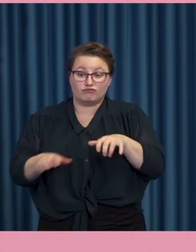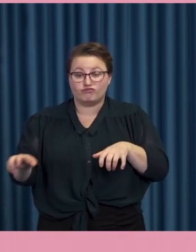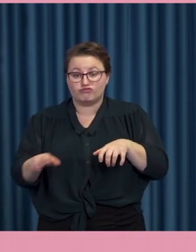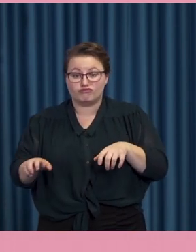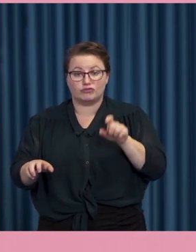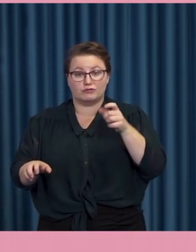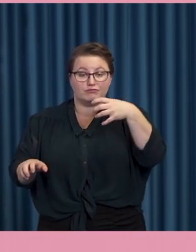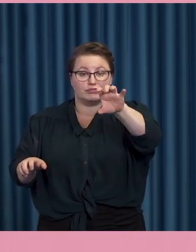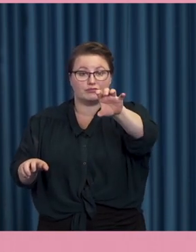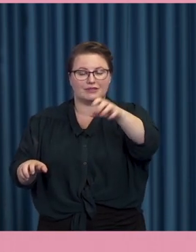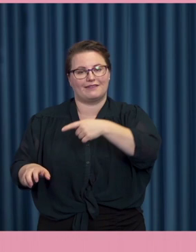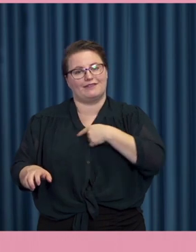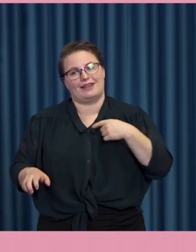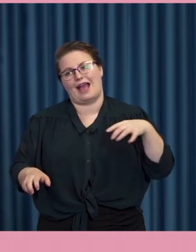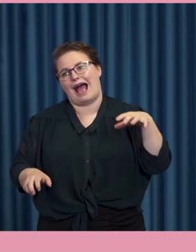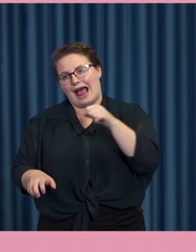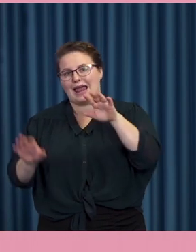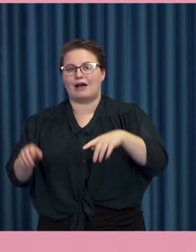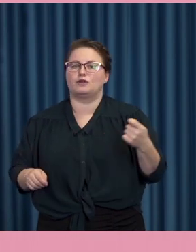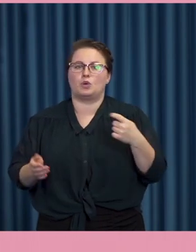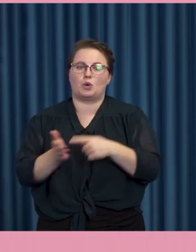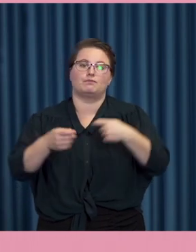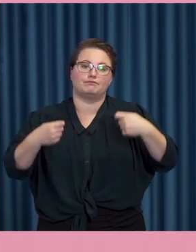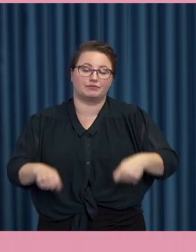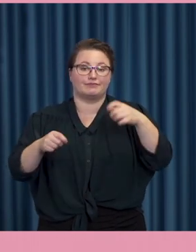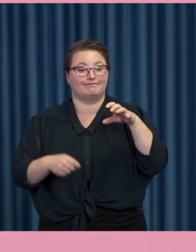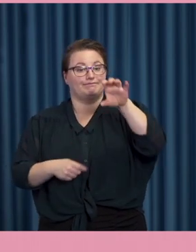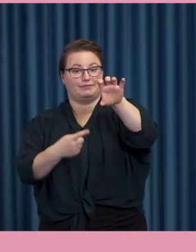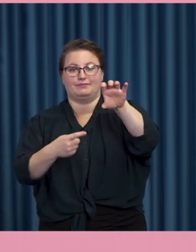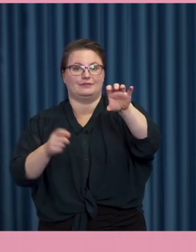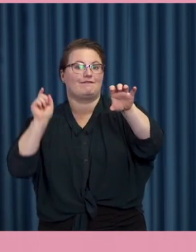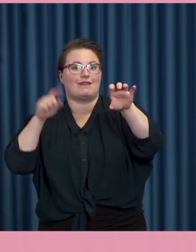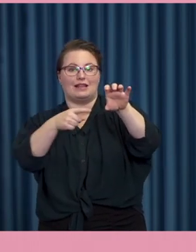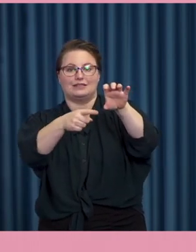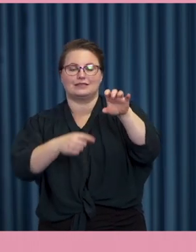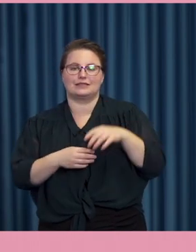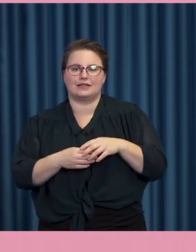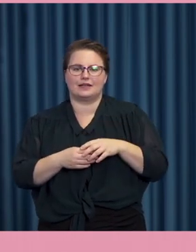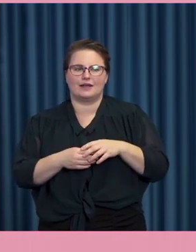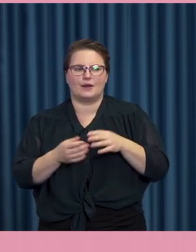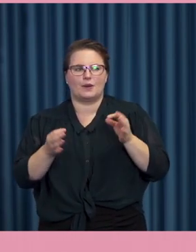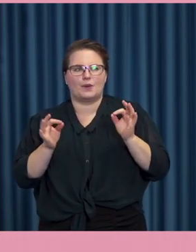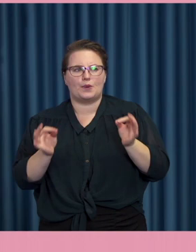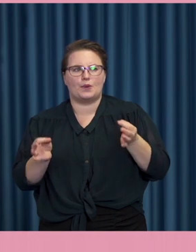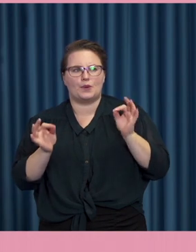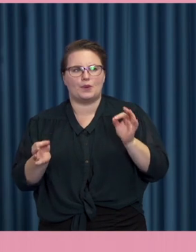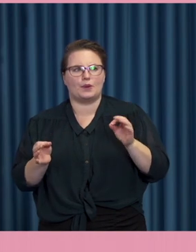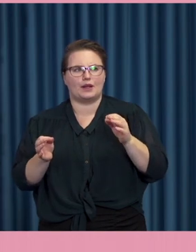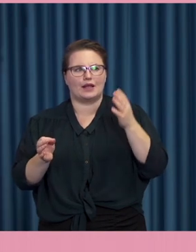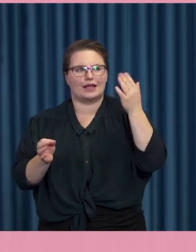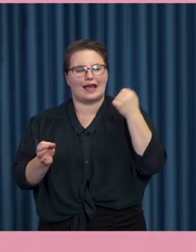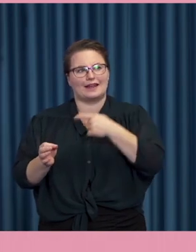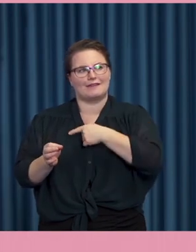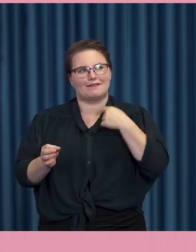sätt någon gång spridit något som inte stämmer. Har du några funderingar kring det? Vad gör vi där? Hur kan vi liksom självreflektera bättre?